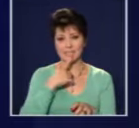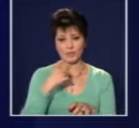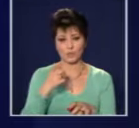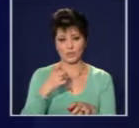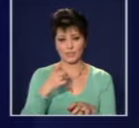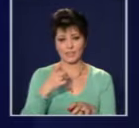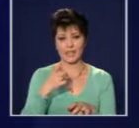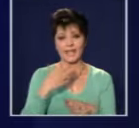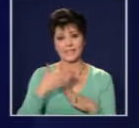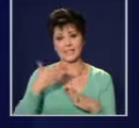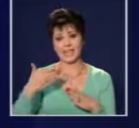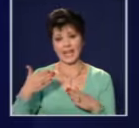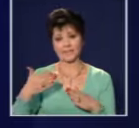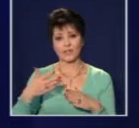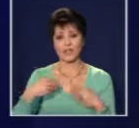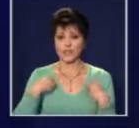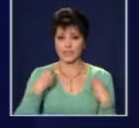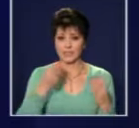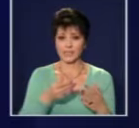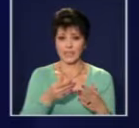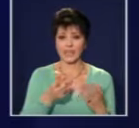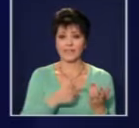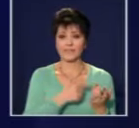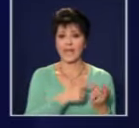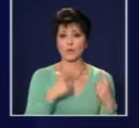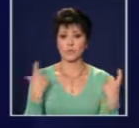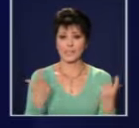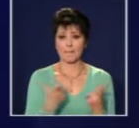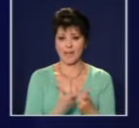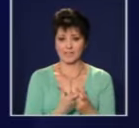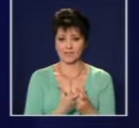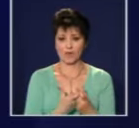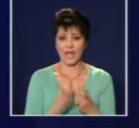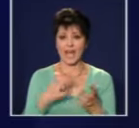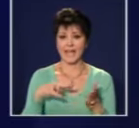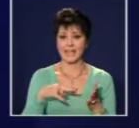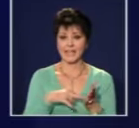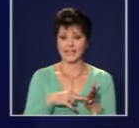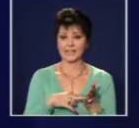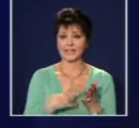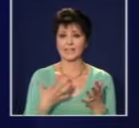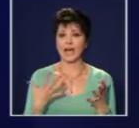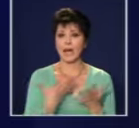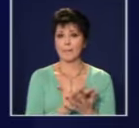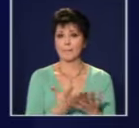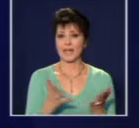всяко семейство да бъде абсолютно независимо от енергийната мрежа. Трябва всяко енергийния пазар, трябва да